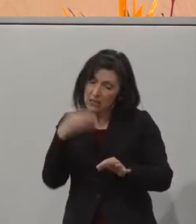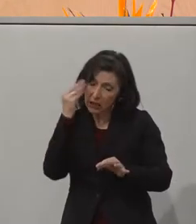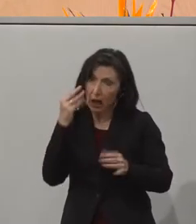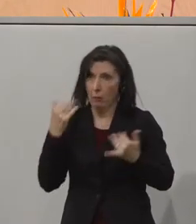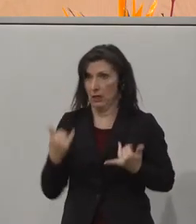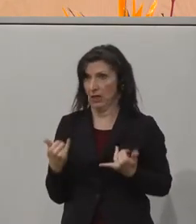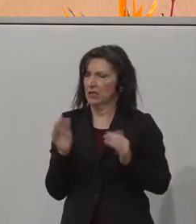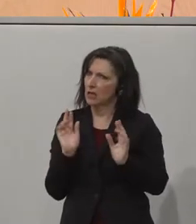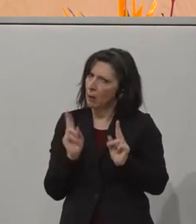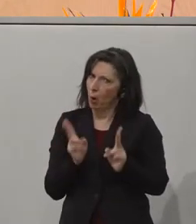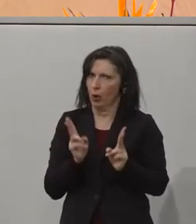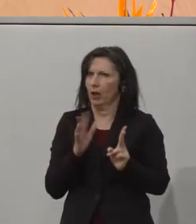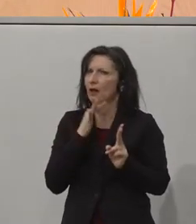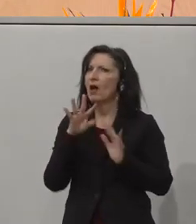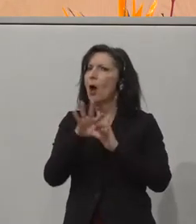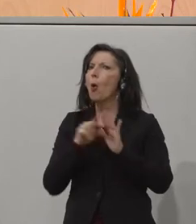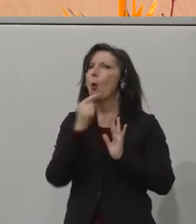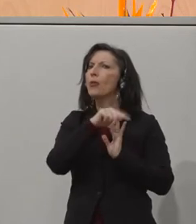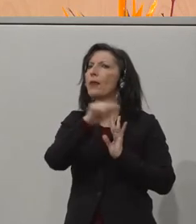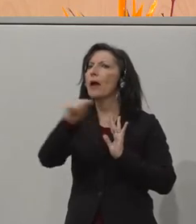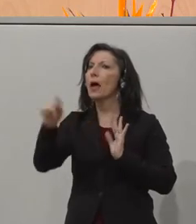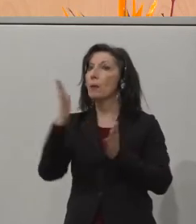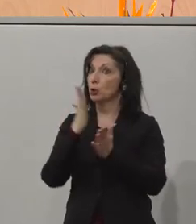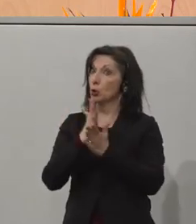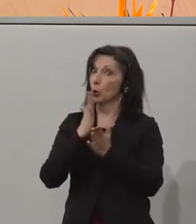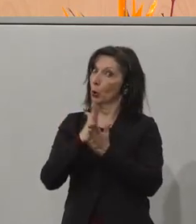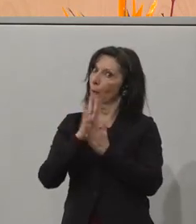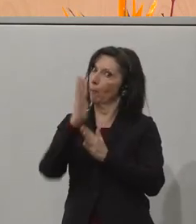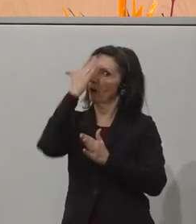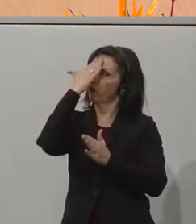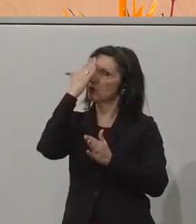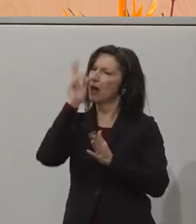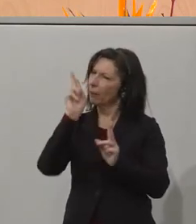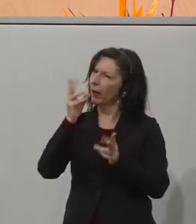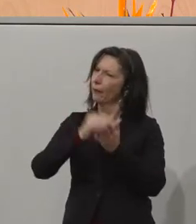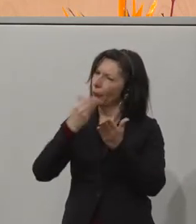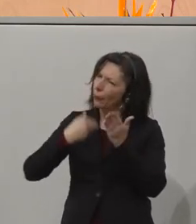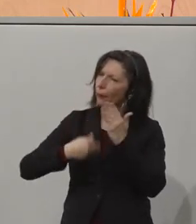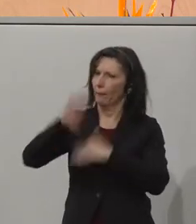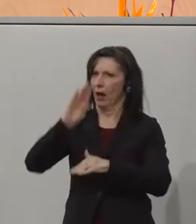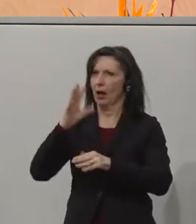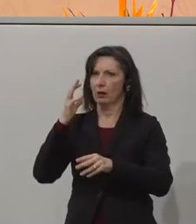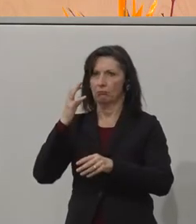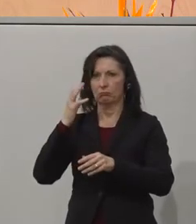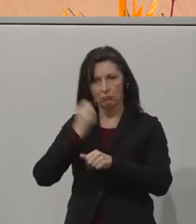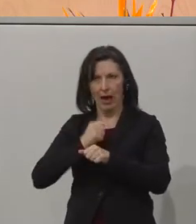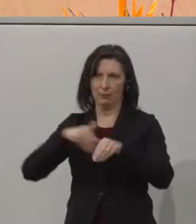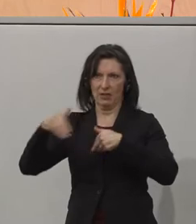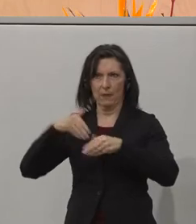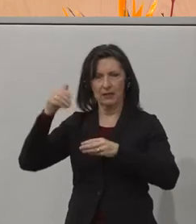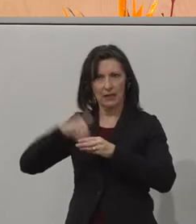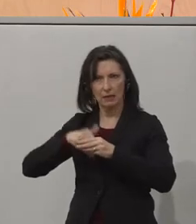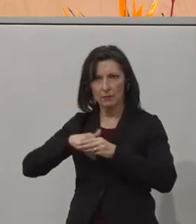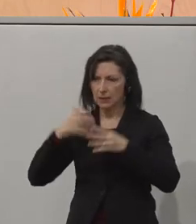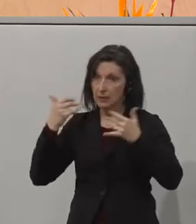das viele Unternehmen schon sehen, aber noch weiter genutzt werden könnte. Im Arbeitsministerium setzen wir besondere Maßnahmen